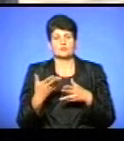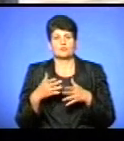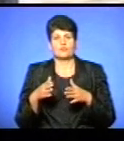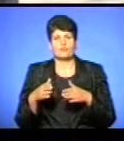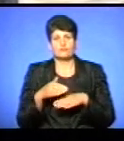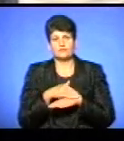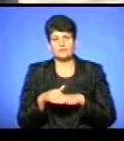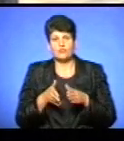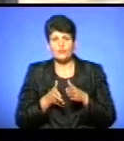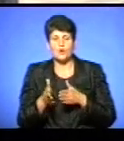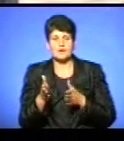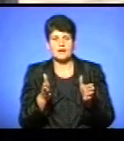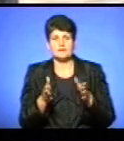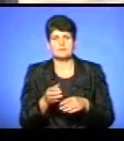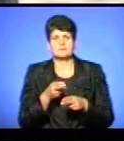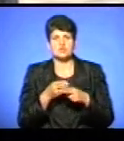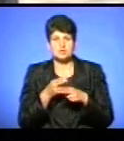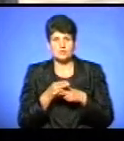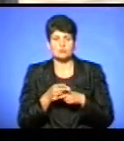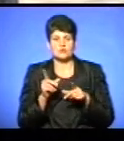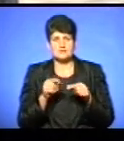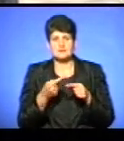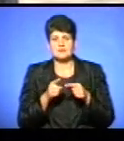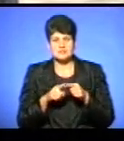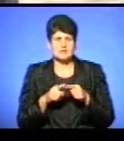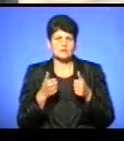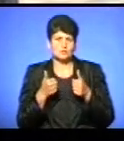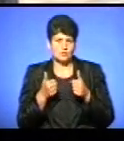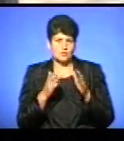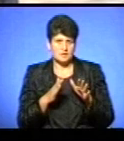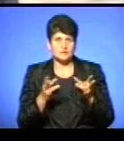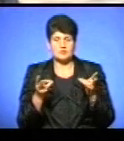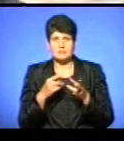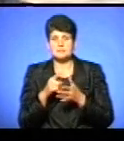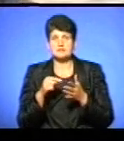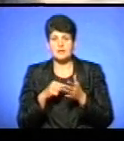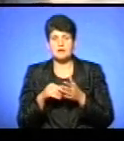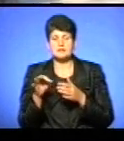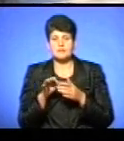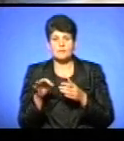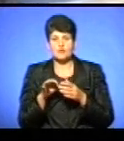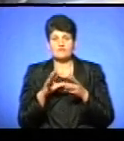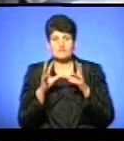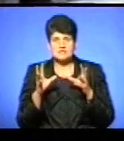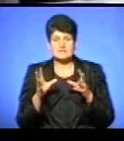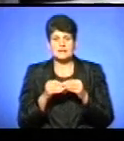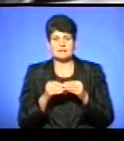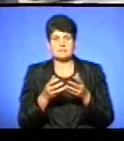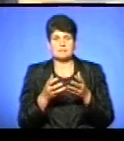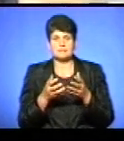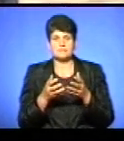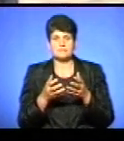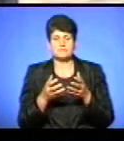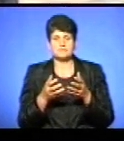проїзди, і та ініціатива, яка зараз буде змінювати ці всі речі, вона дуже хороша. Але тут варто ще підняти питання про взагалі тримання транспортних засобів в